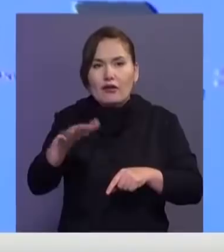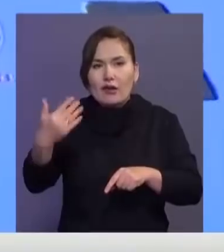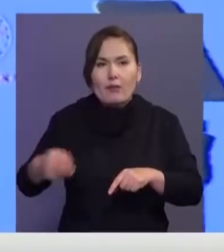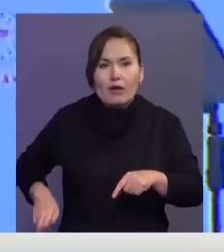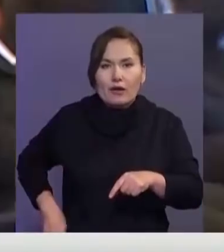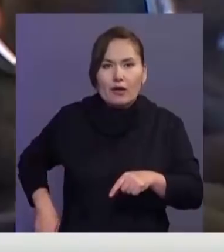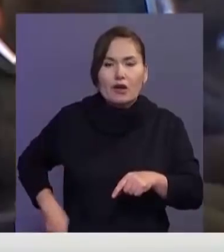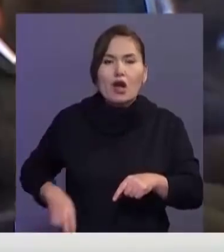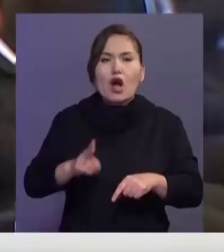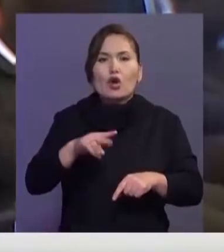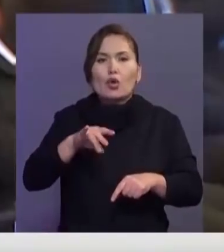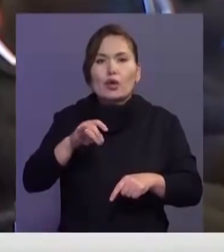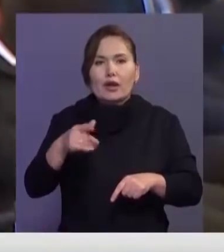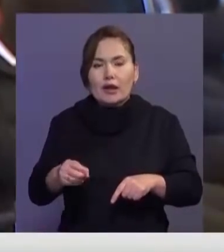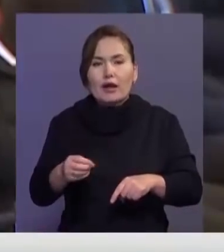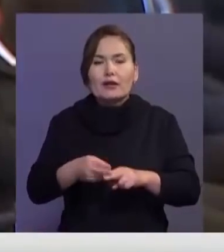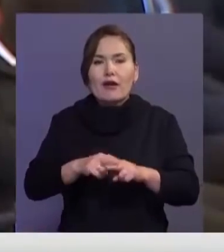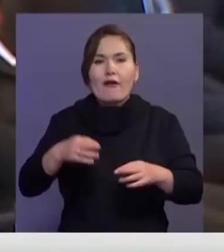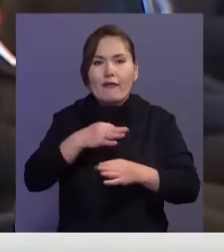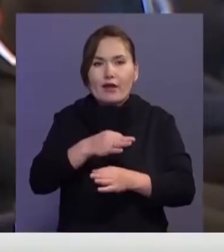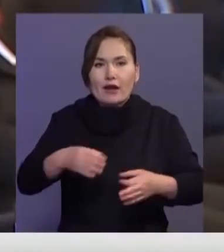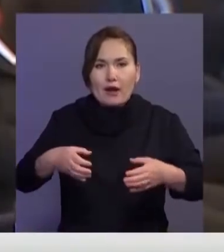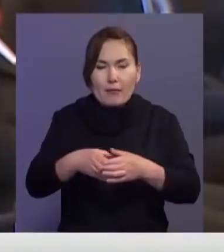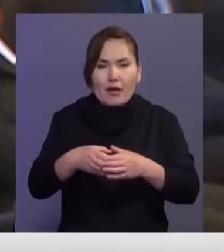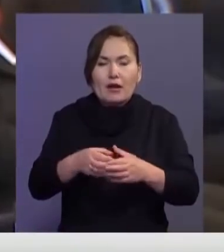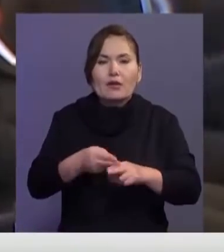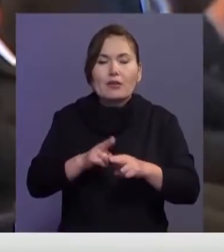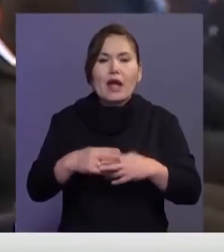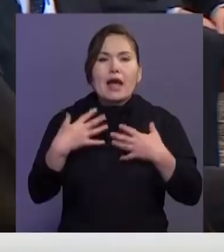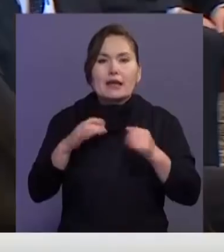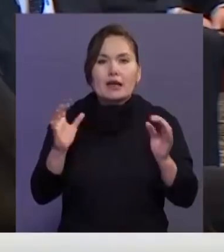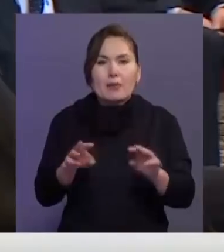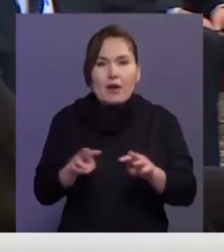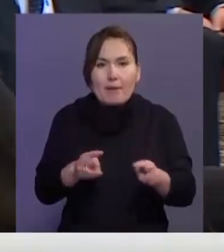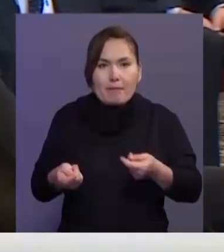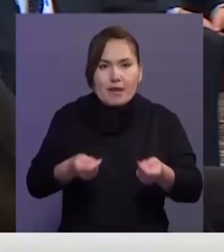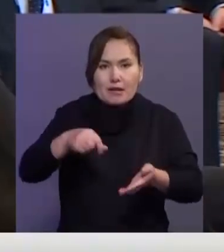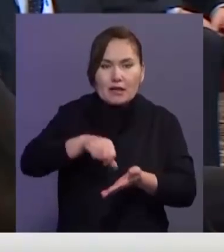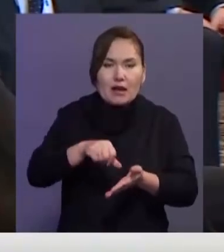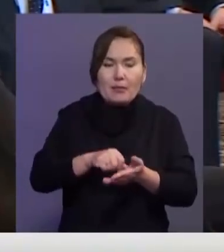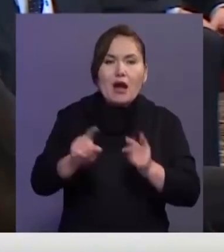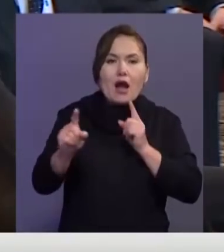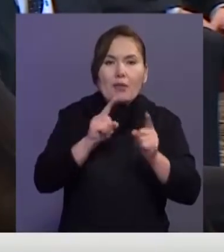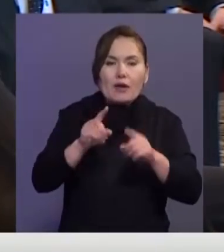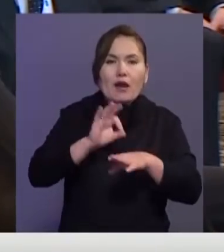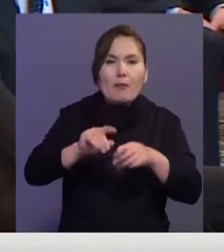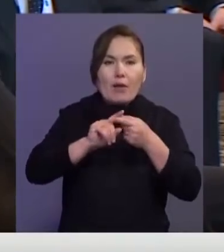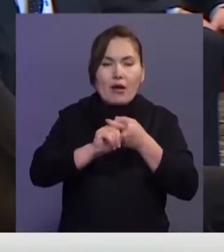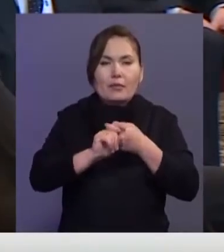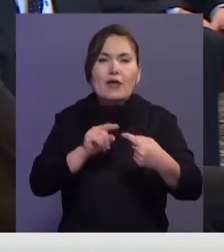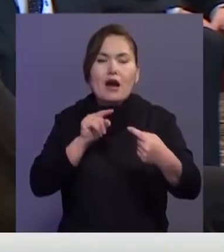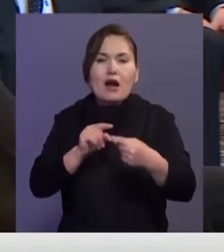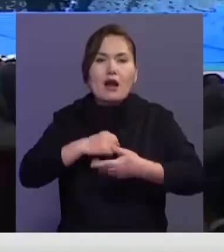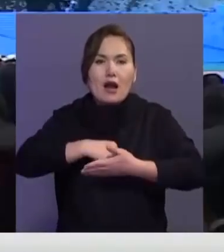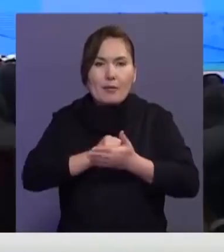Ханс Күлуге, және Венграймен кенгесінің бүші мемлекеттердің Денсаулықсақтау министерлер ғатысты. Жиында COVID-19 ға қарсы